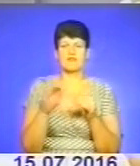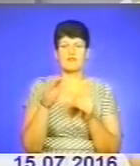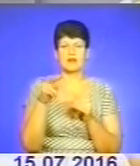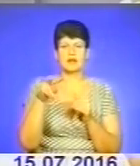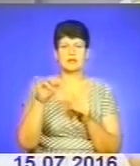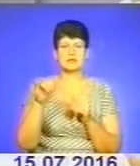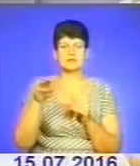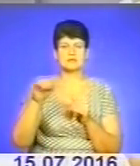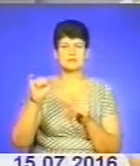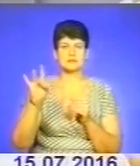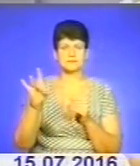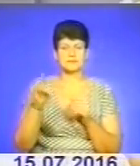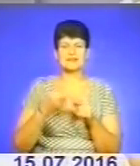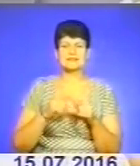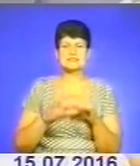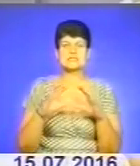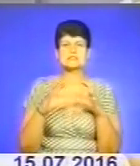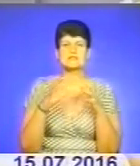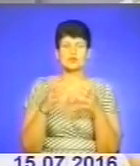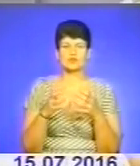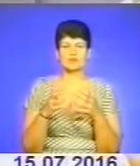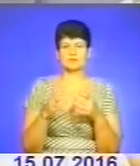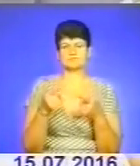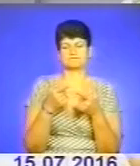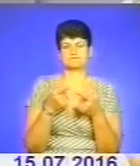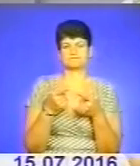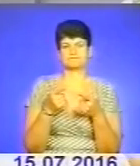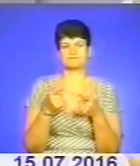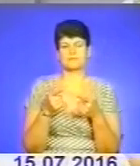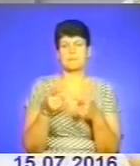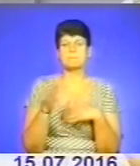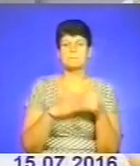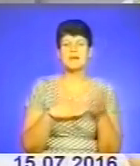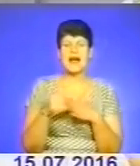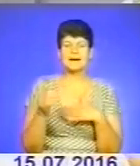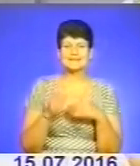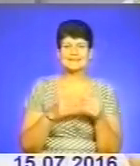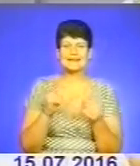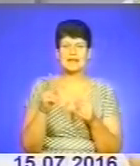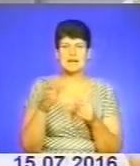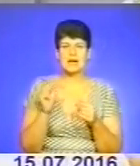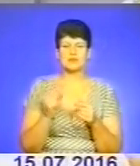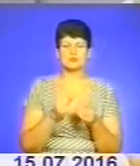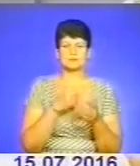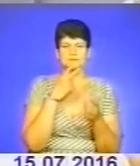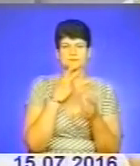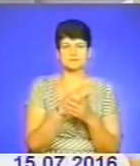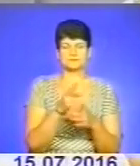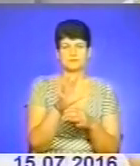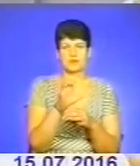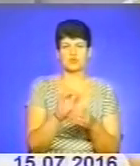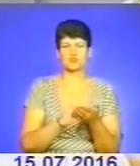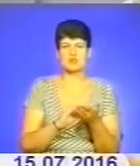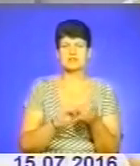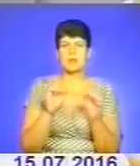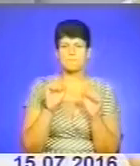Це світовий тренд, тобто світова прийнята практика для того, щоб виставляти знімки, щоб журналісти